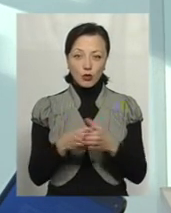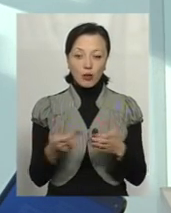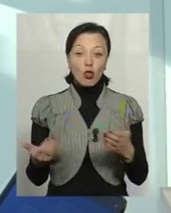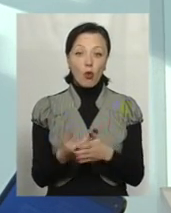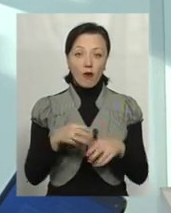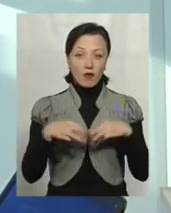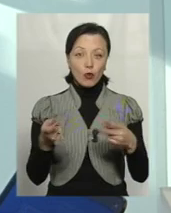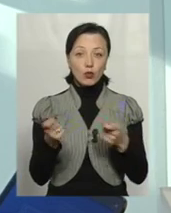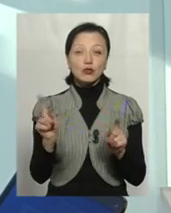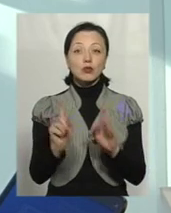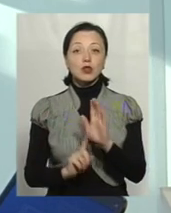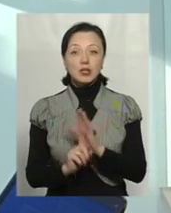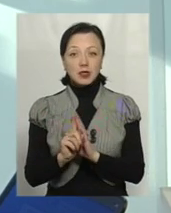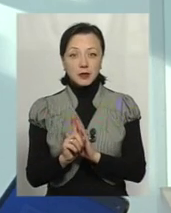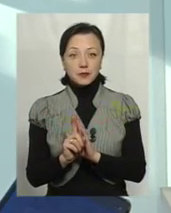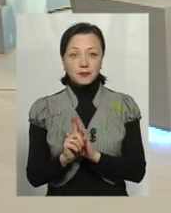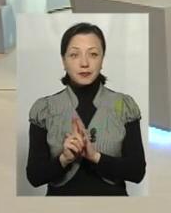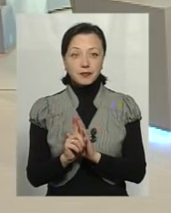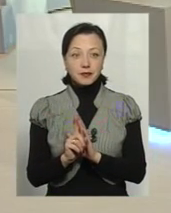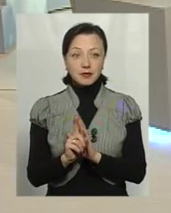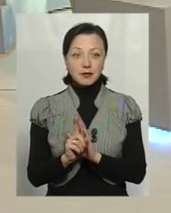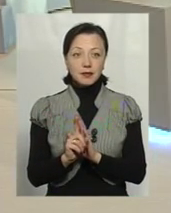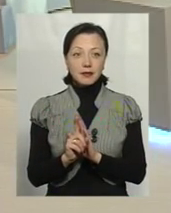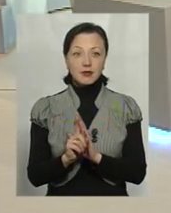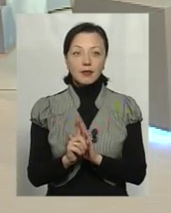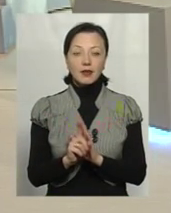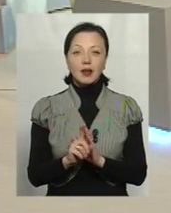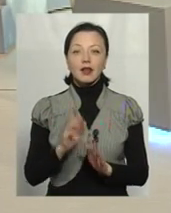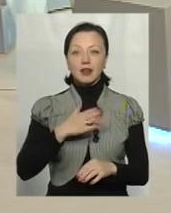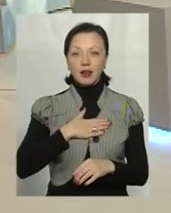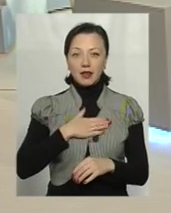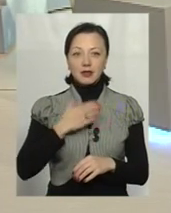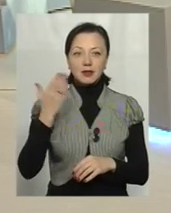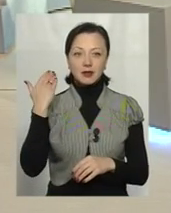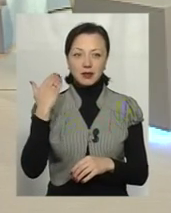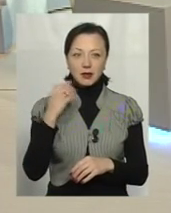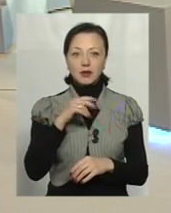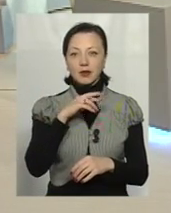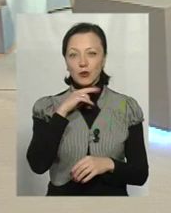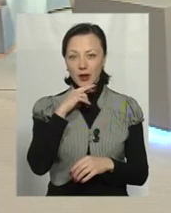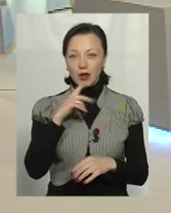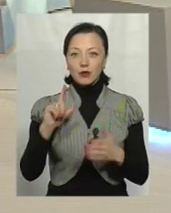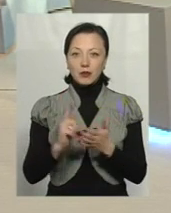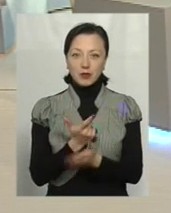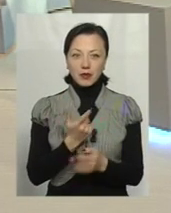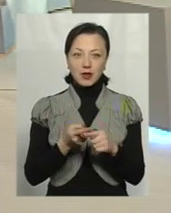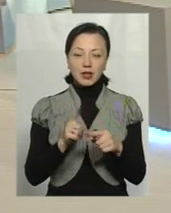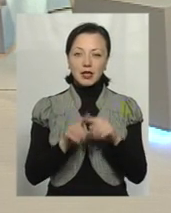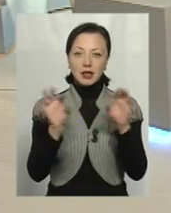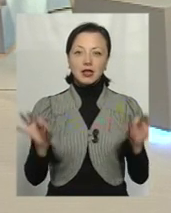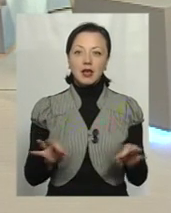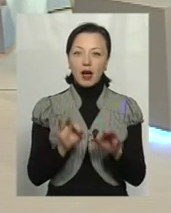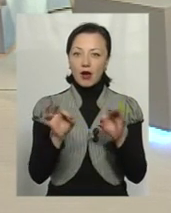уряд. З чого він починає? Ні-ні-ні, це ж напрацьоване не потрібно. знову, все по-нові. Ніякої